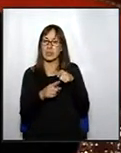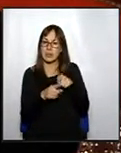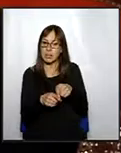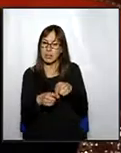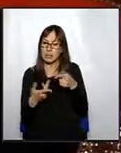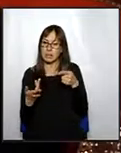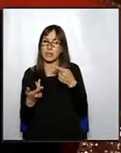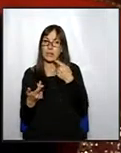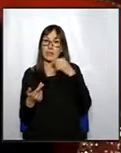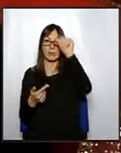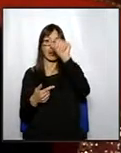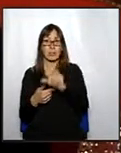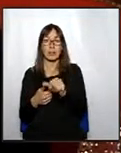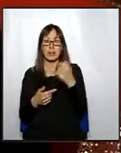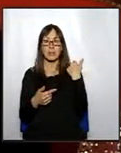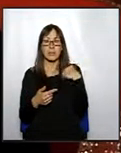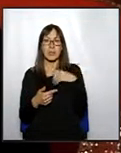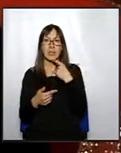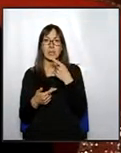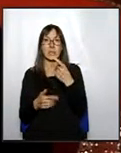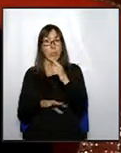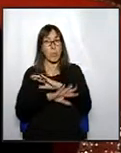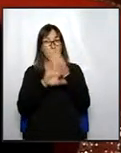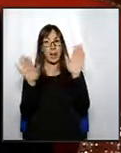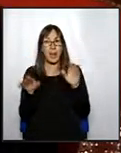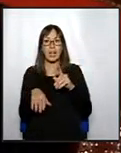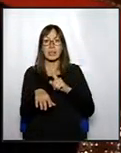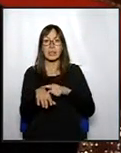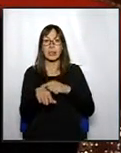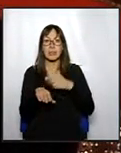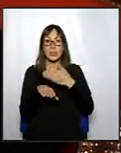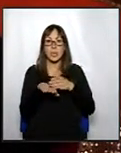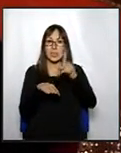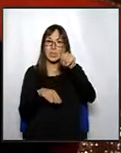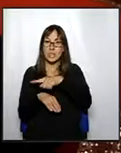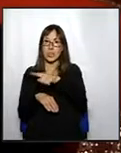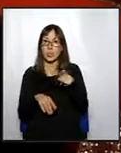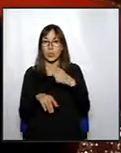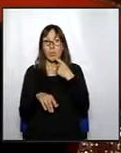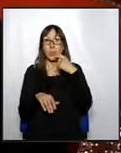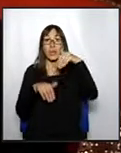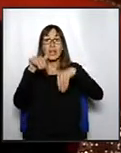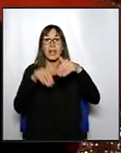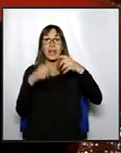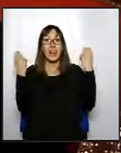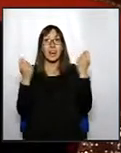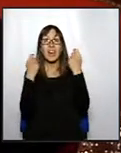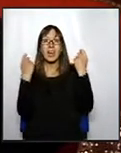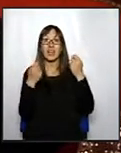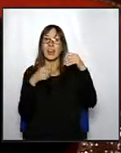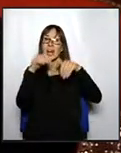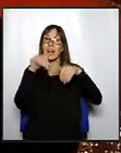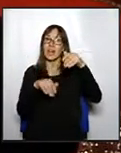ha dit aquí l'exponent de la moció de que diuen no sé si ja tindran temps perquè jo crec que ja hem entrat en campanya electoral i els programes dels partits polítics ja